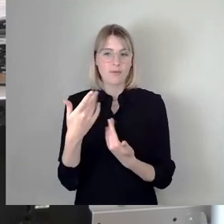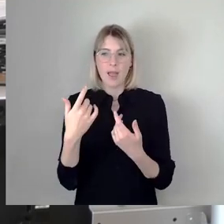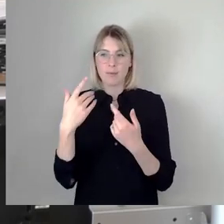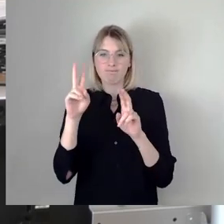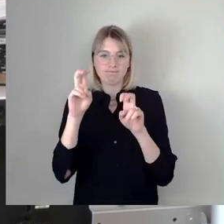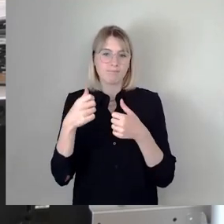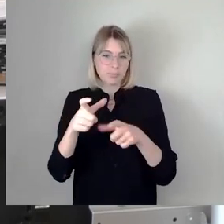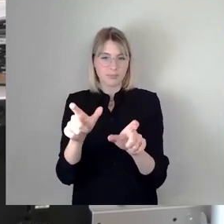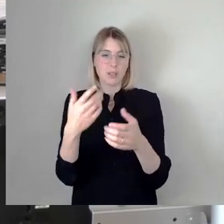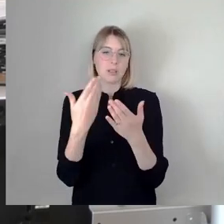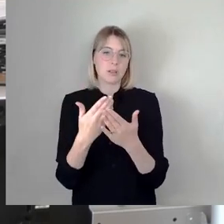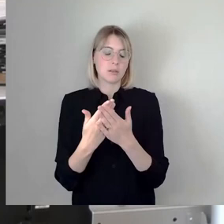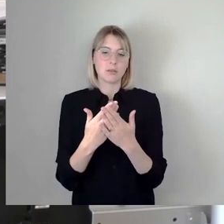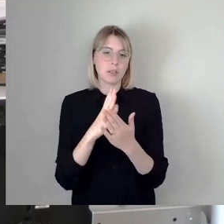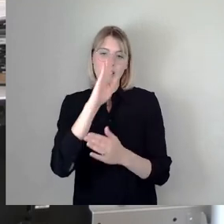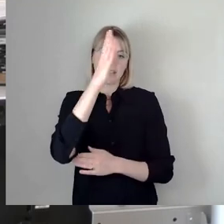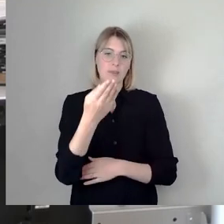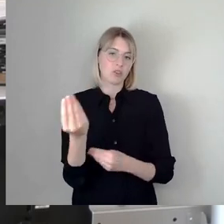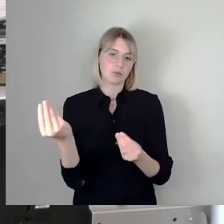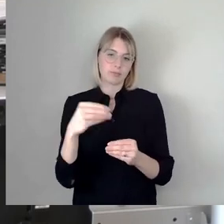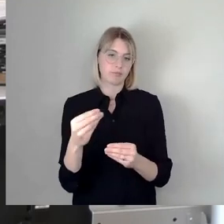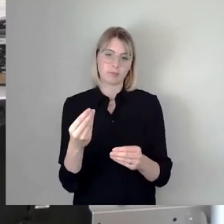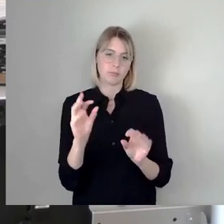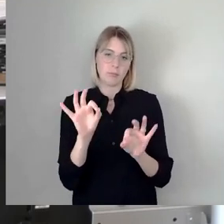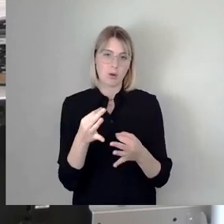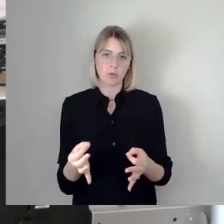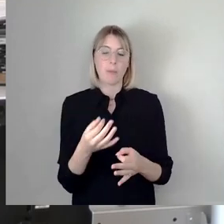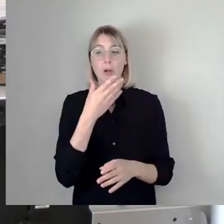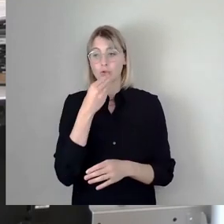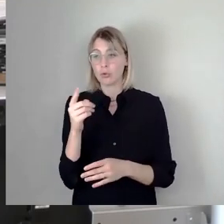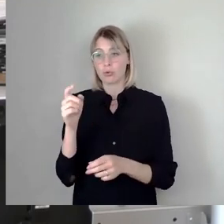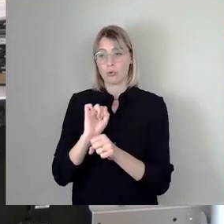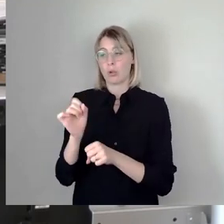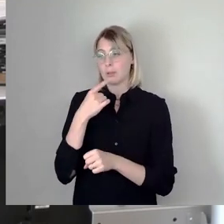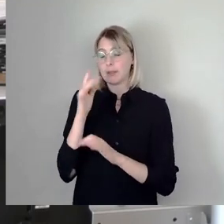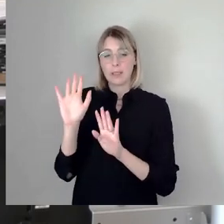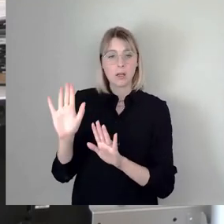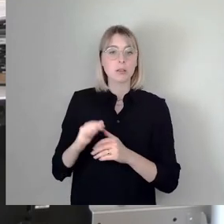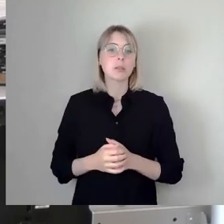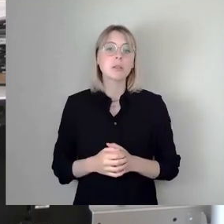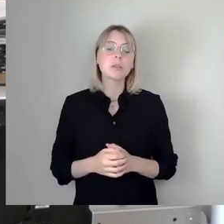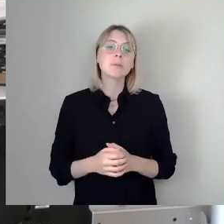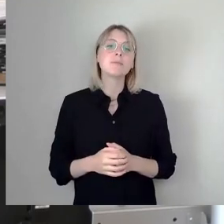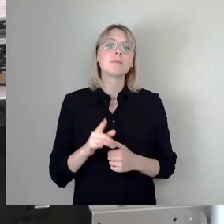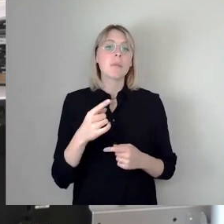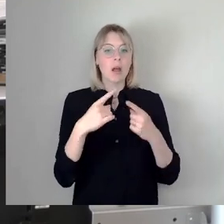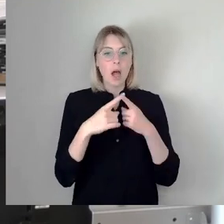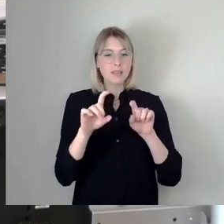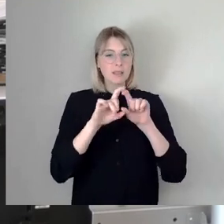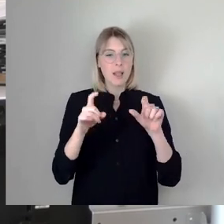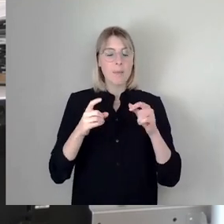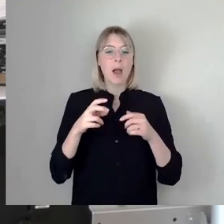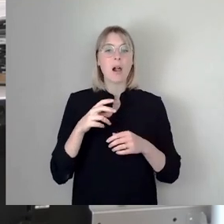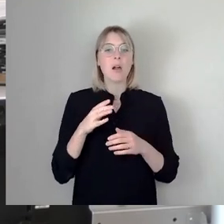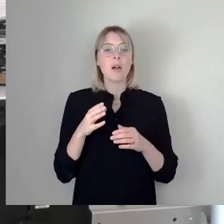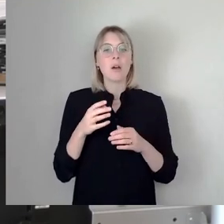hier in irgendeiner Weise noch mit dazunehmen. Aber schön, dass es angesprochen wurde. Das andere ist der Fußweg. Hier bitte